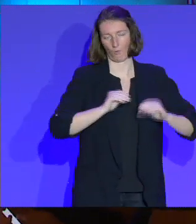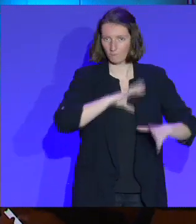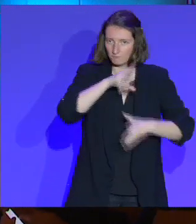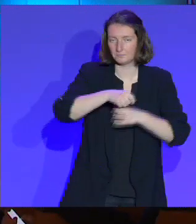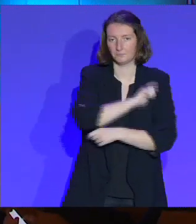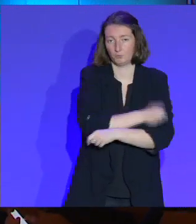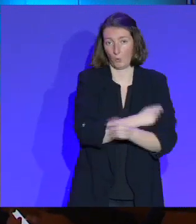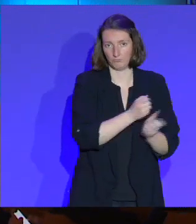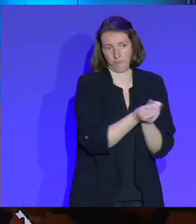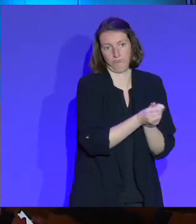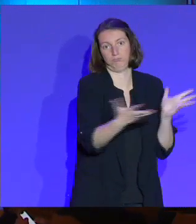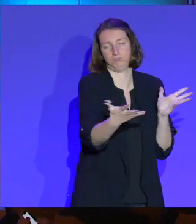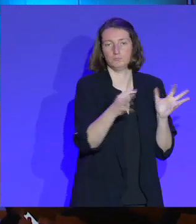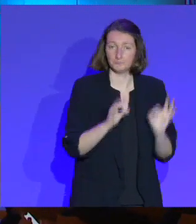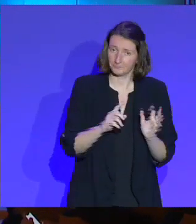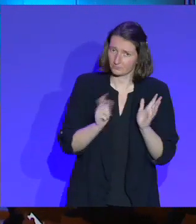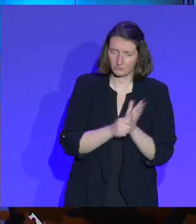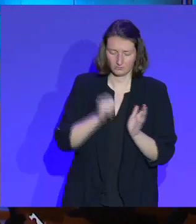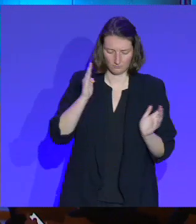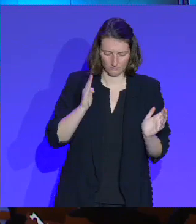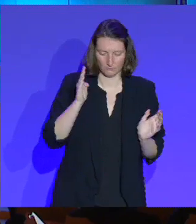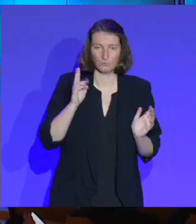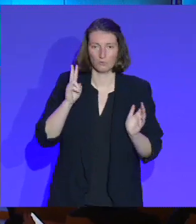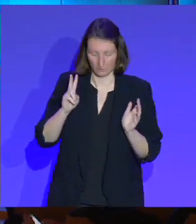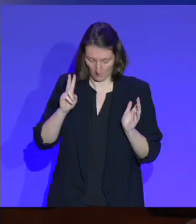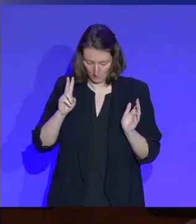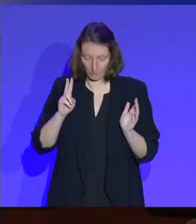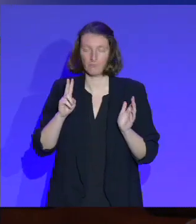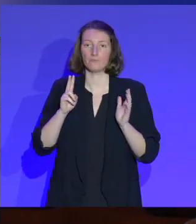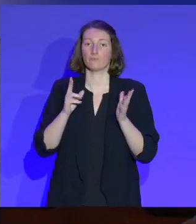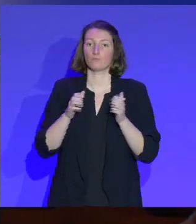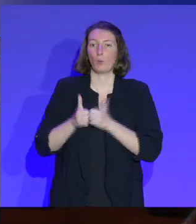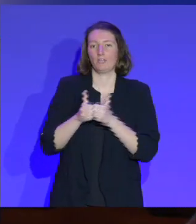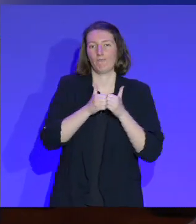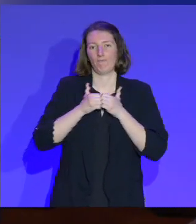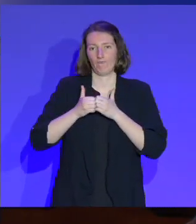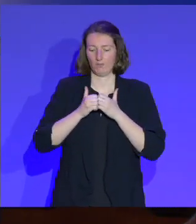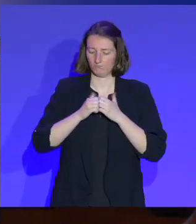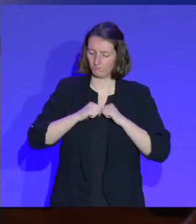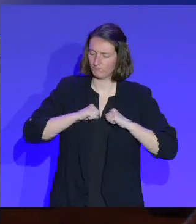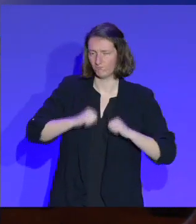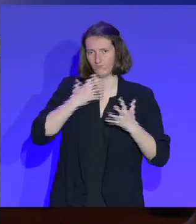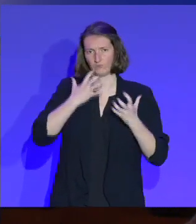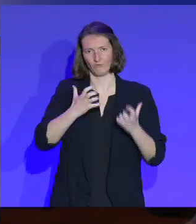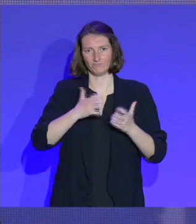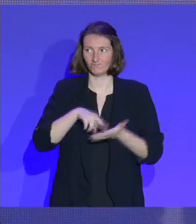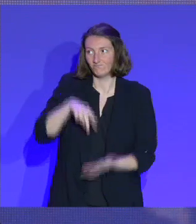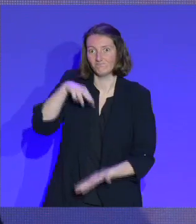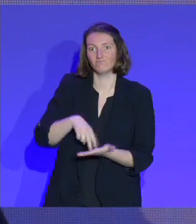ait un moment d'enthousiasme collectif autour du sport. Que chacune et chacun puisse aller en se disant « Tiens,